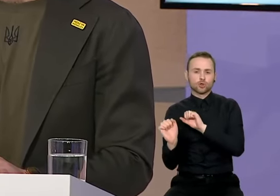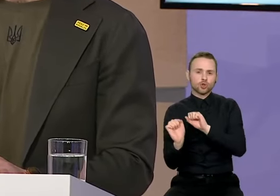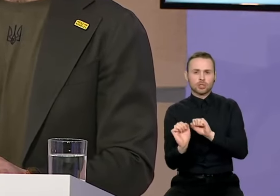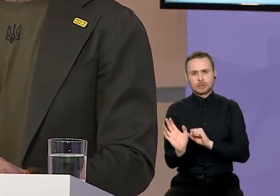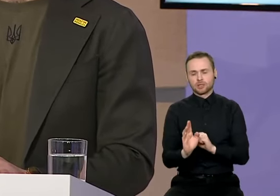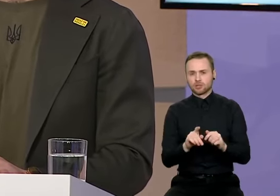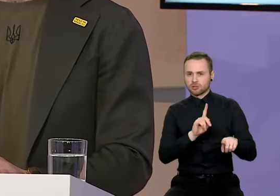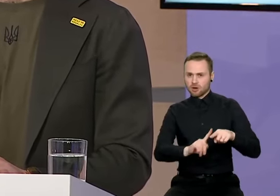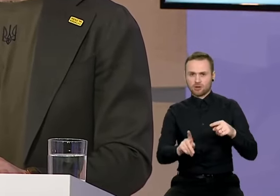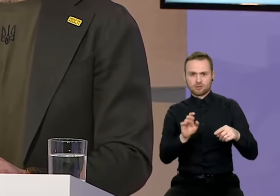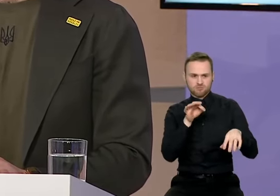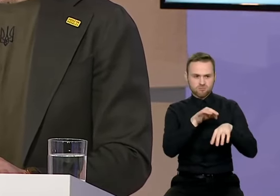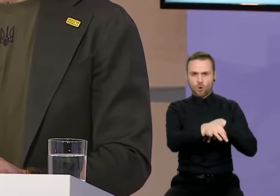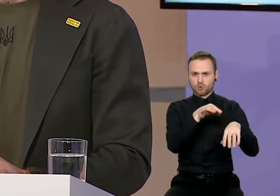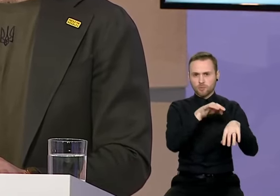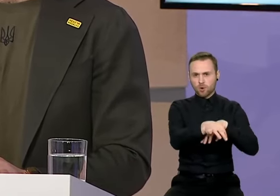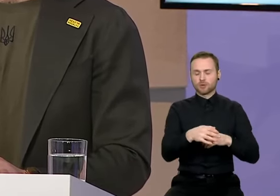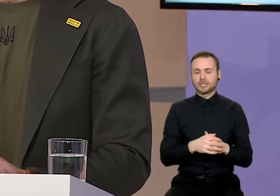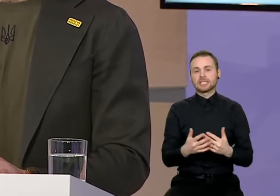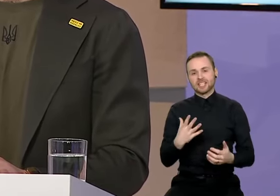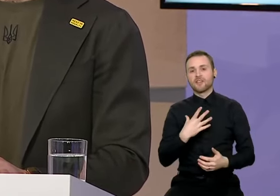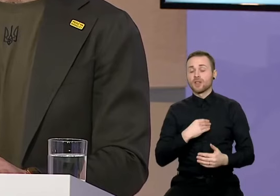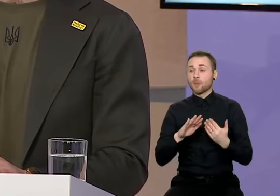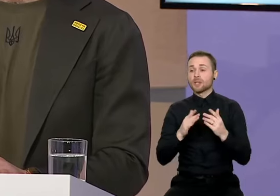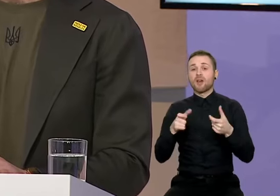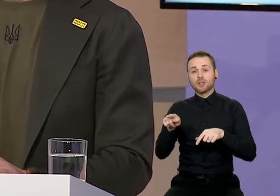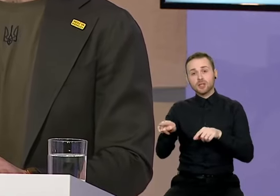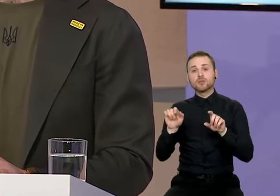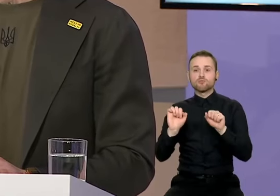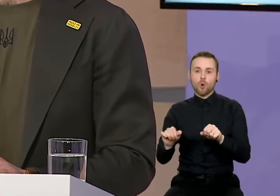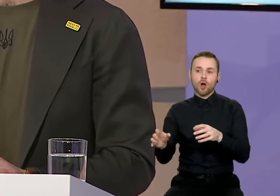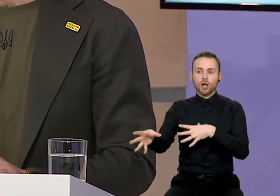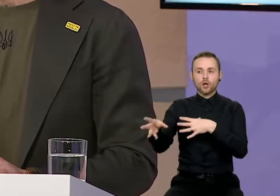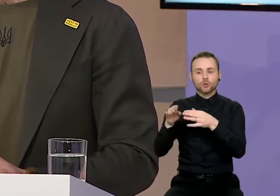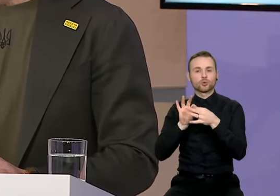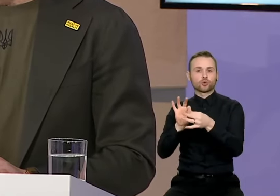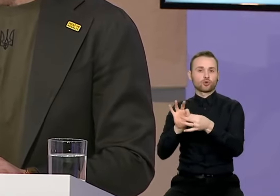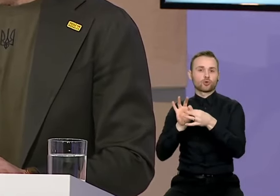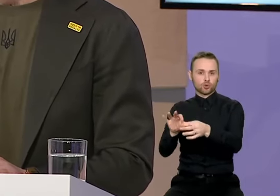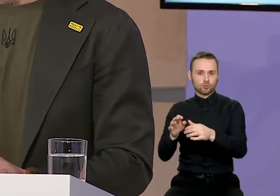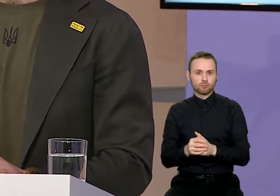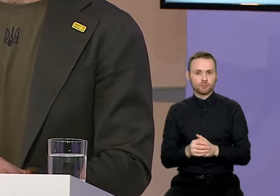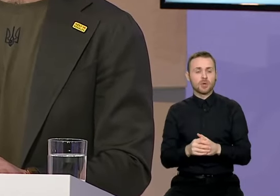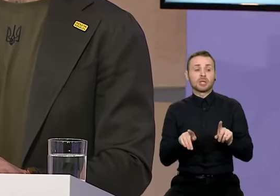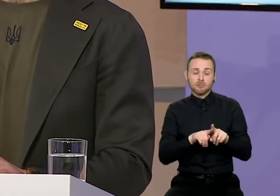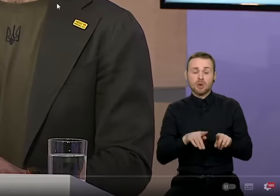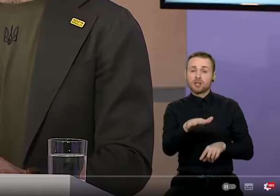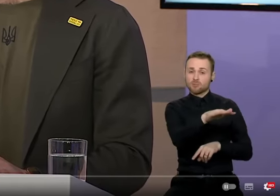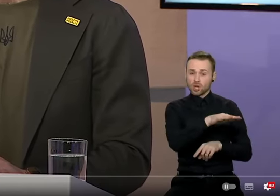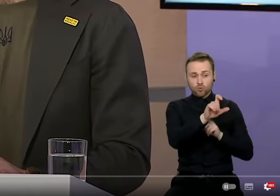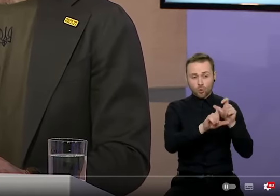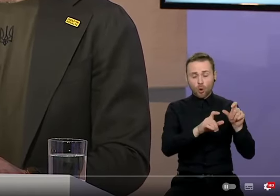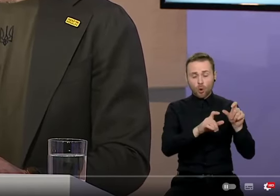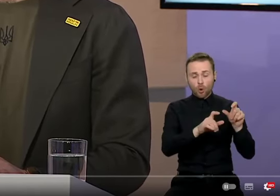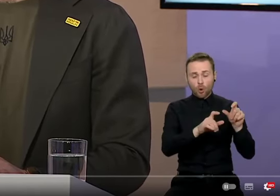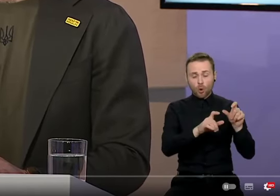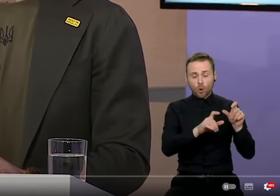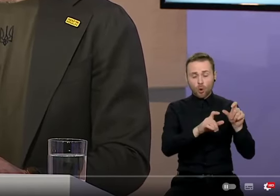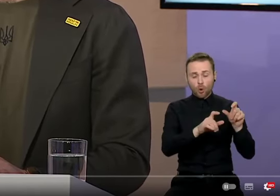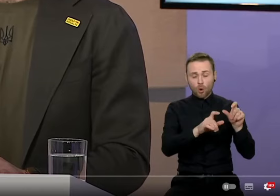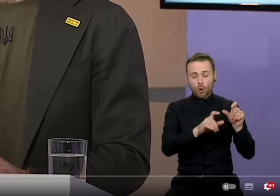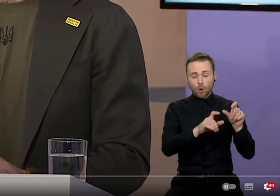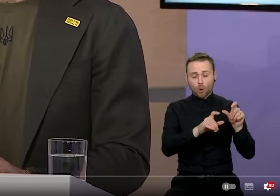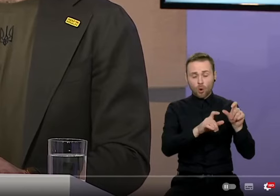vietoje gali bendradarbiaudama su policijos pareigūnais imtis liderystės. Labai svarbus ir bendruomenių varbuo. Mes galime tikėtis iš miestų.